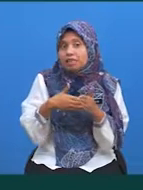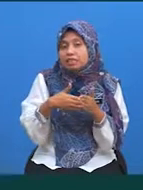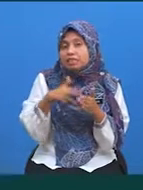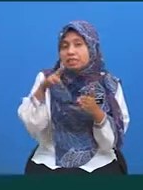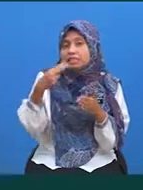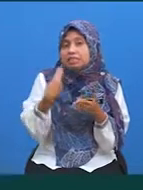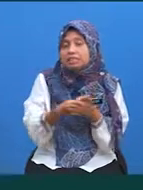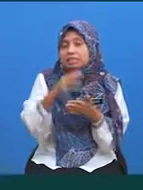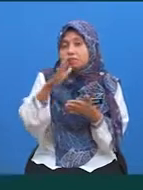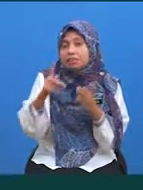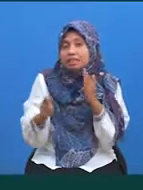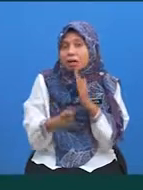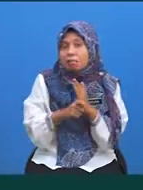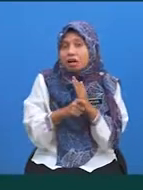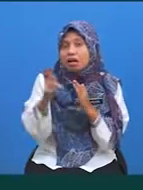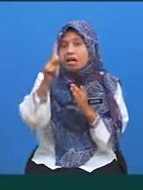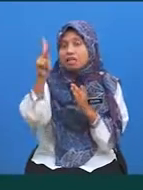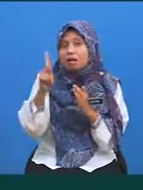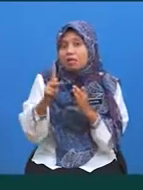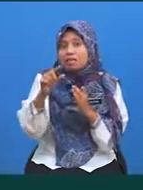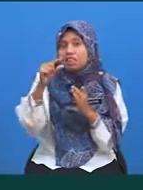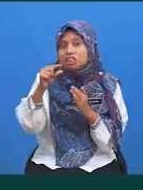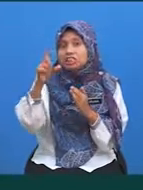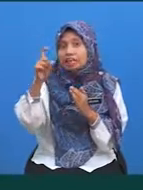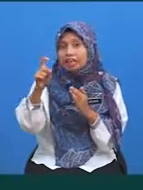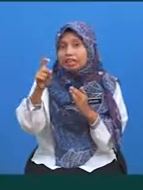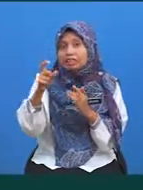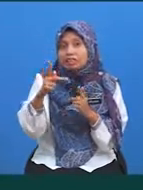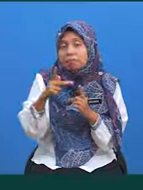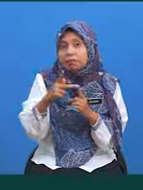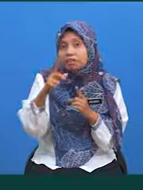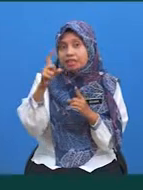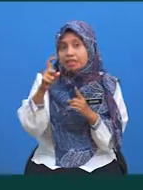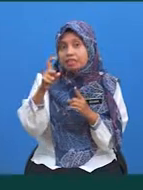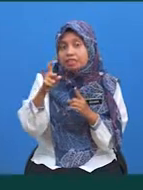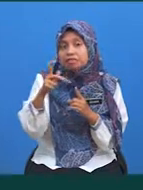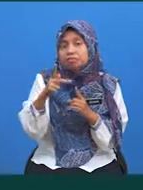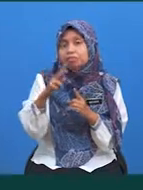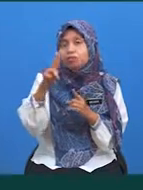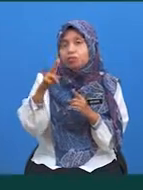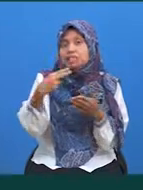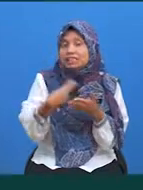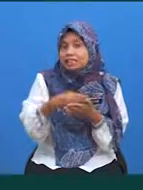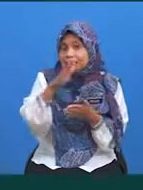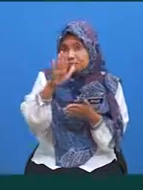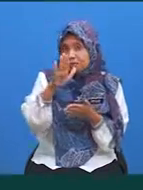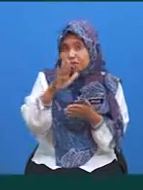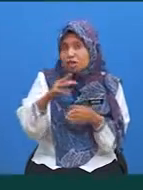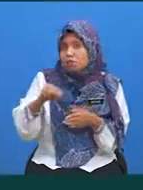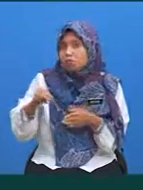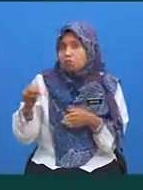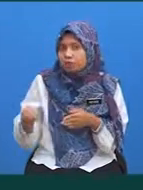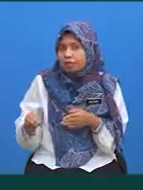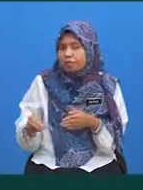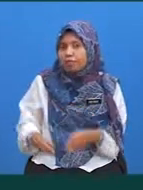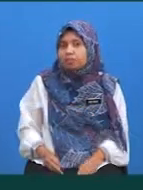Tambah kameran GX terhadap X bagi hat 2 hingga 5 Murid-murid,